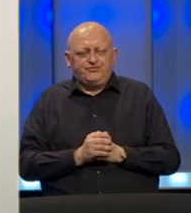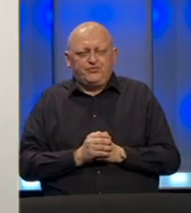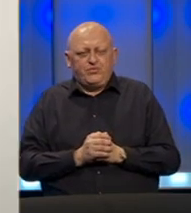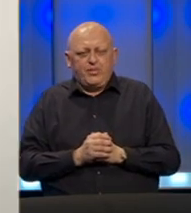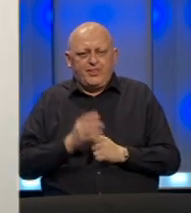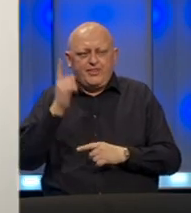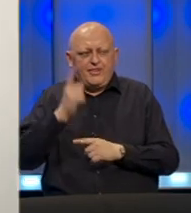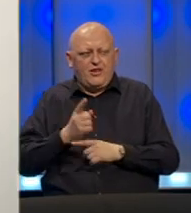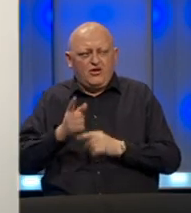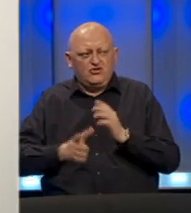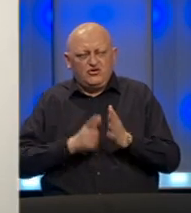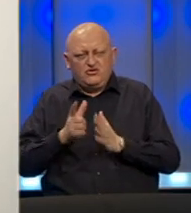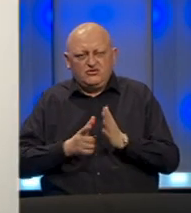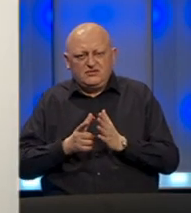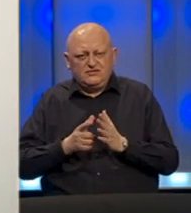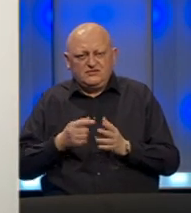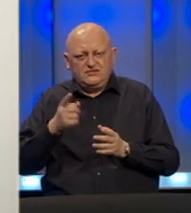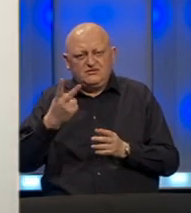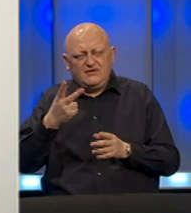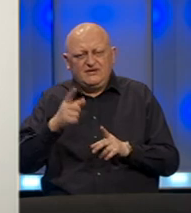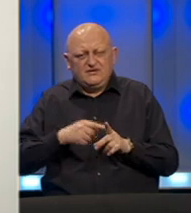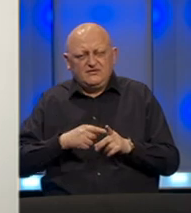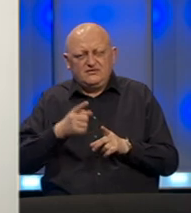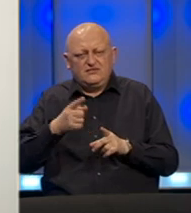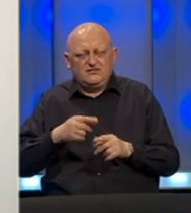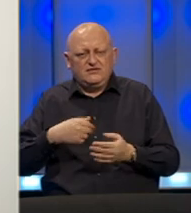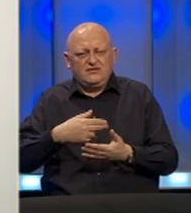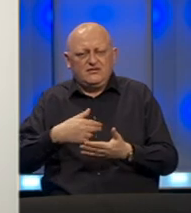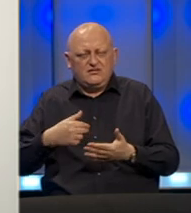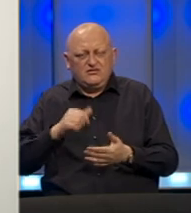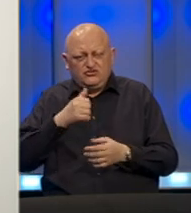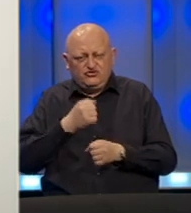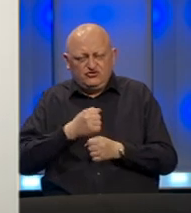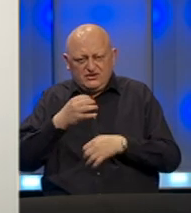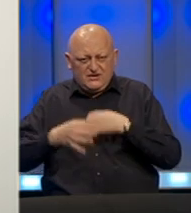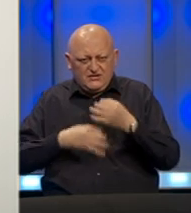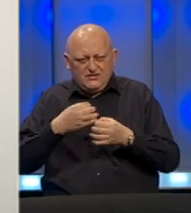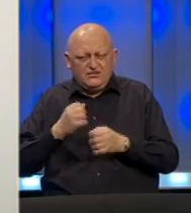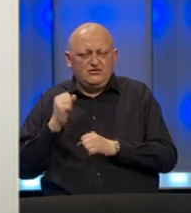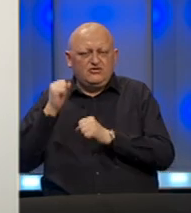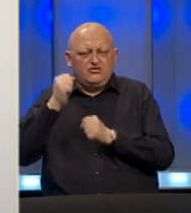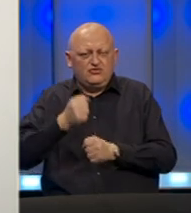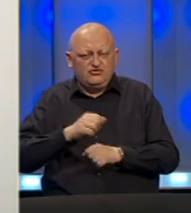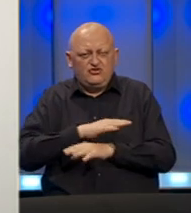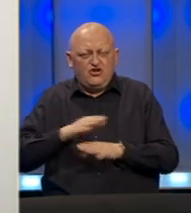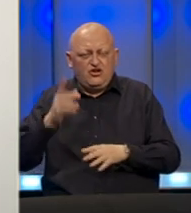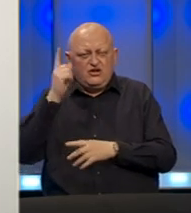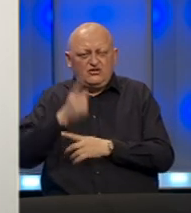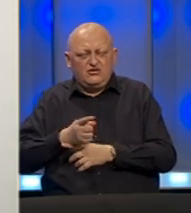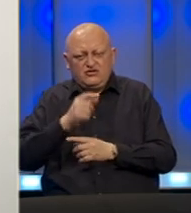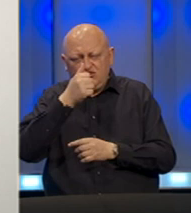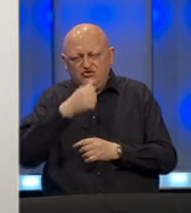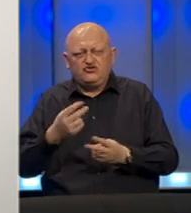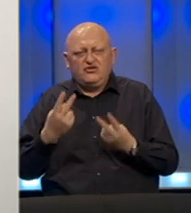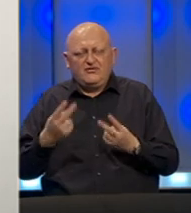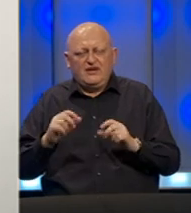Odluka je privremena i nakon dva do tri mjeseca njegova administracija, nakon što napravi analize, bit će donesena i konačna odluka. Ono što je dosta